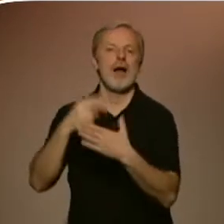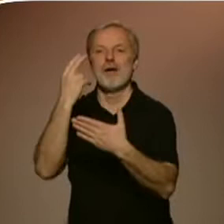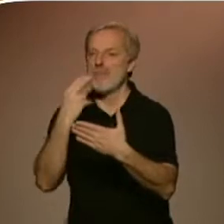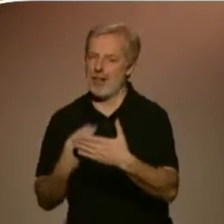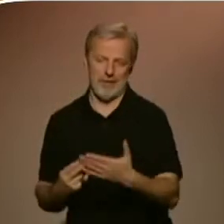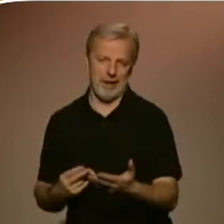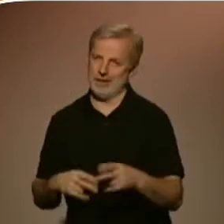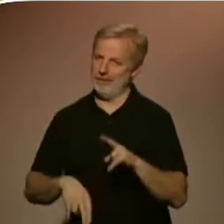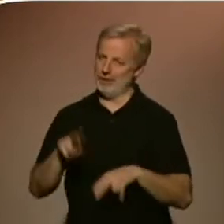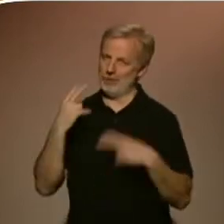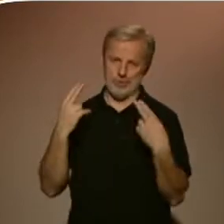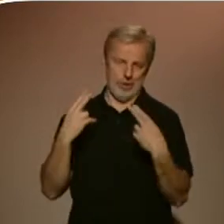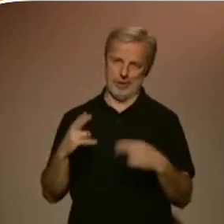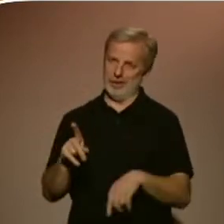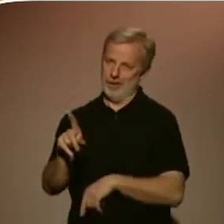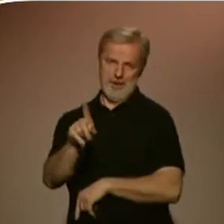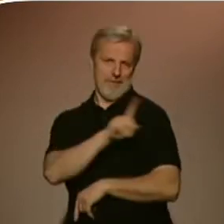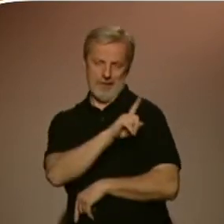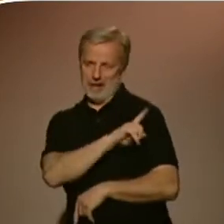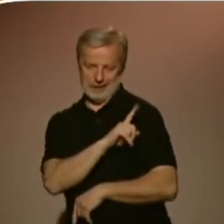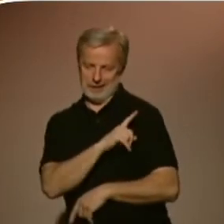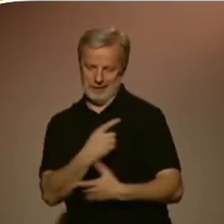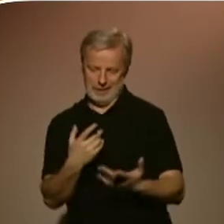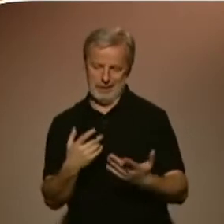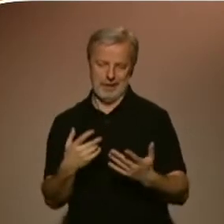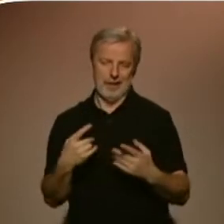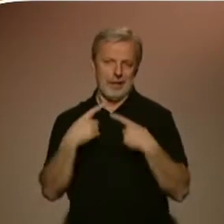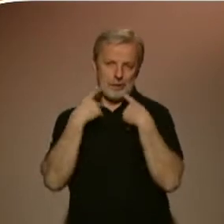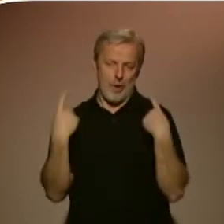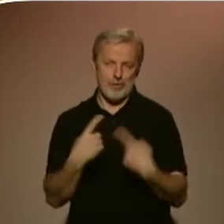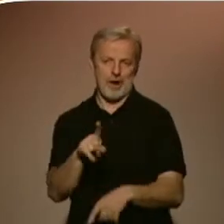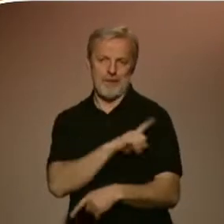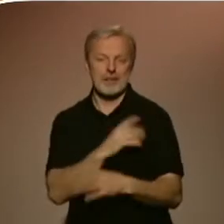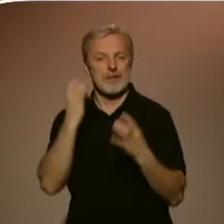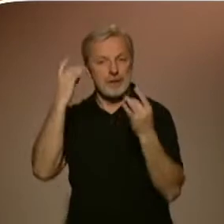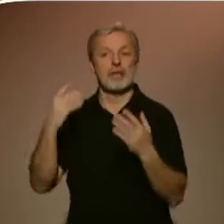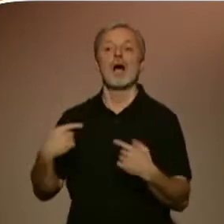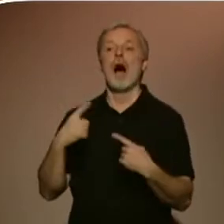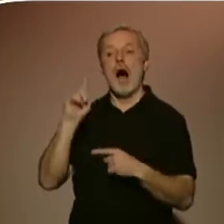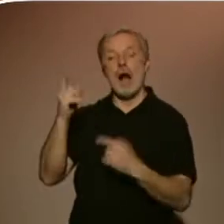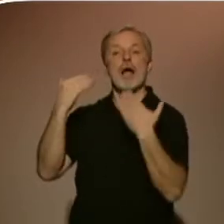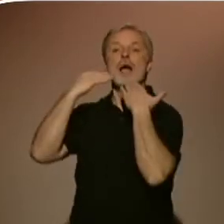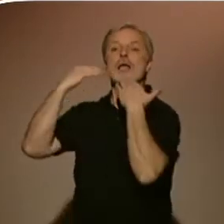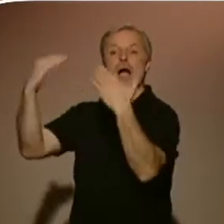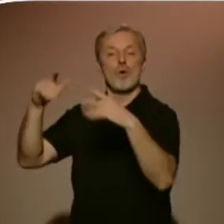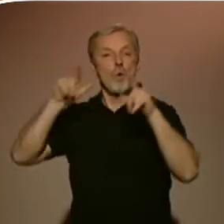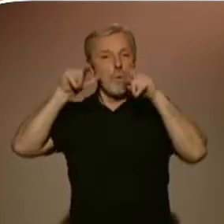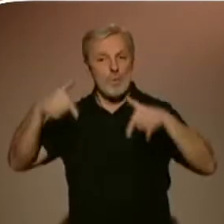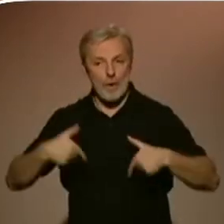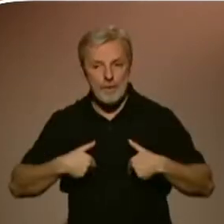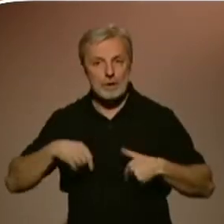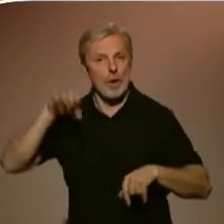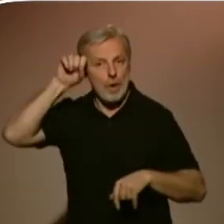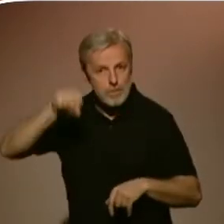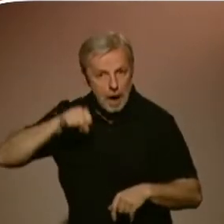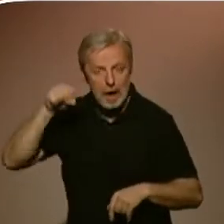Konečně nevyzkoušíte na vlastní kůži, tak neumíte, takže... Ale musím teda poděkovat svým profesorům, například Zdeňku Beranovi nebo Milanu